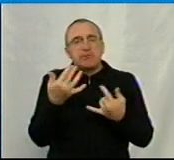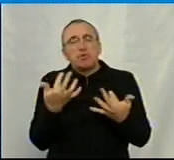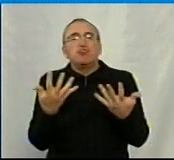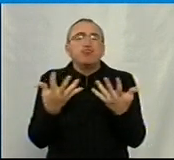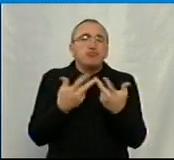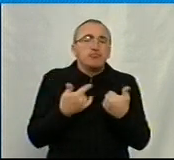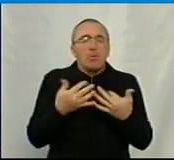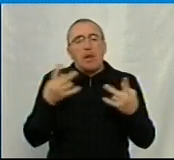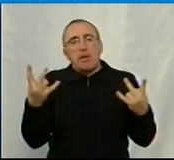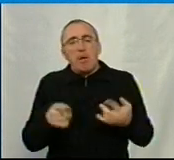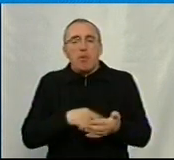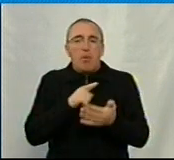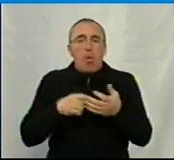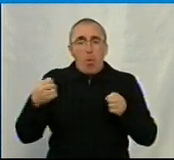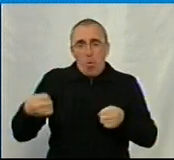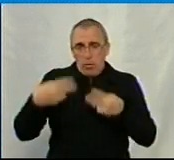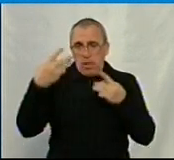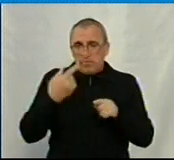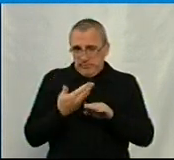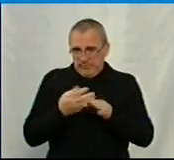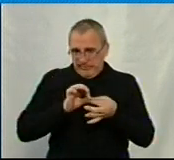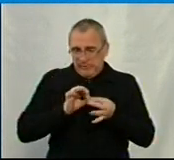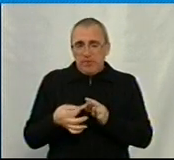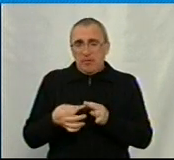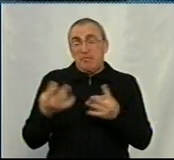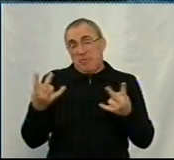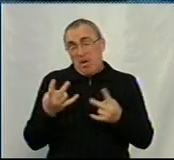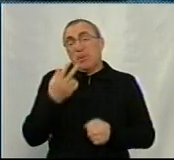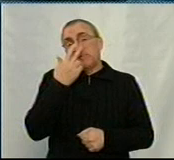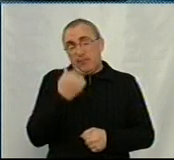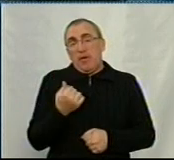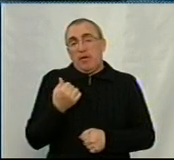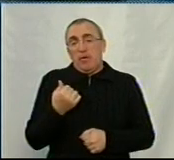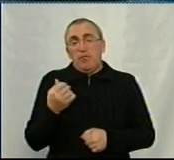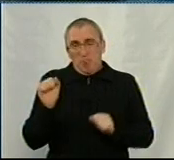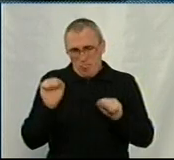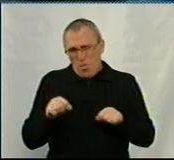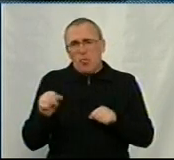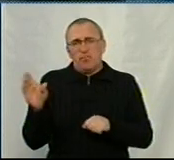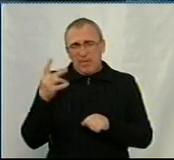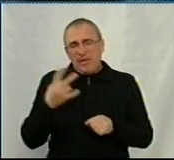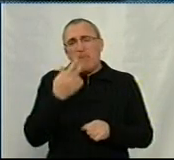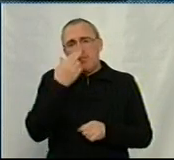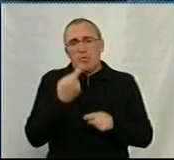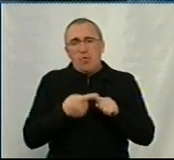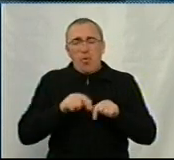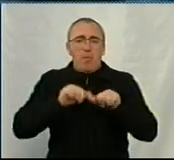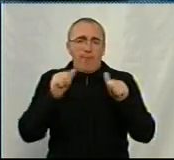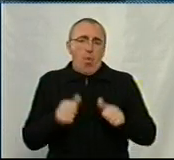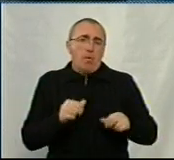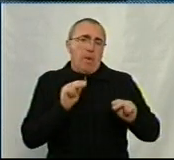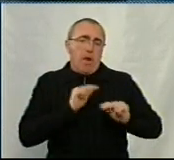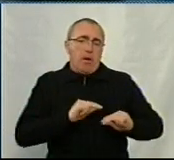необхідність цього питання, онлайн це буде складно, ймовірно, чи ні? Треба звикати. Тобто все можливо. Треба звикати до такої форми роботи.